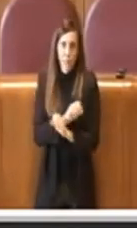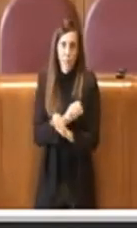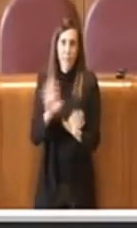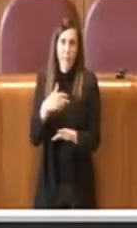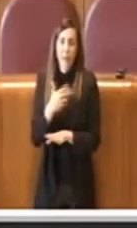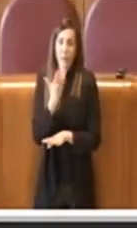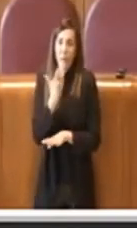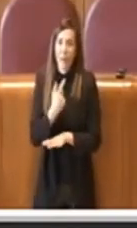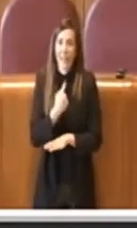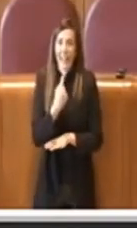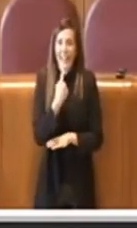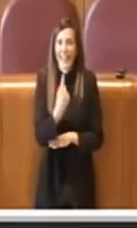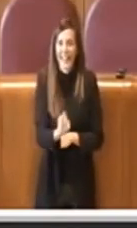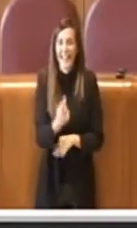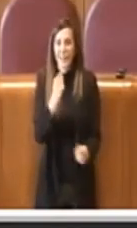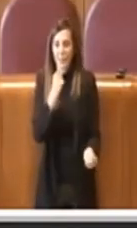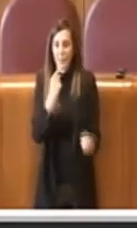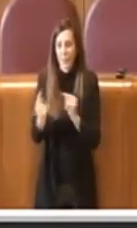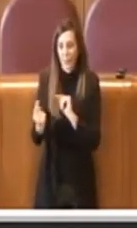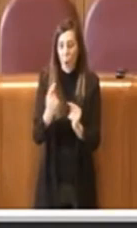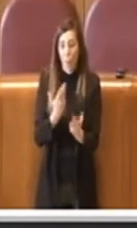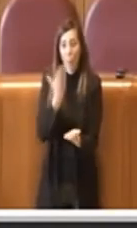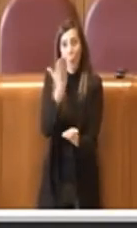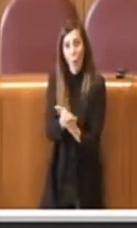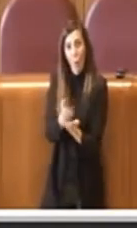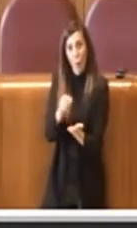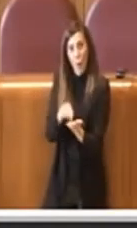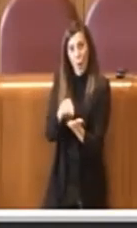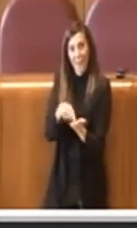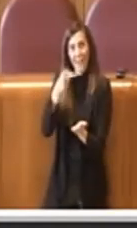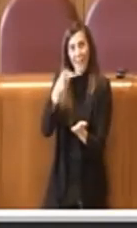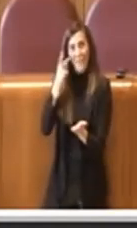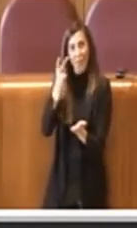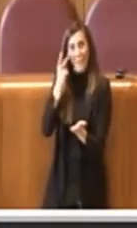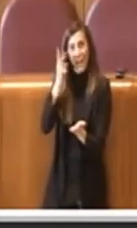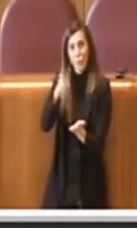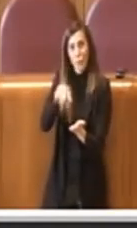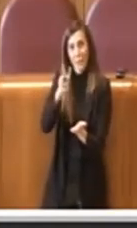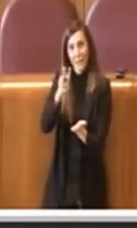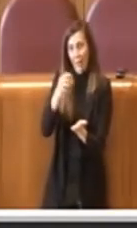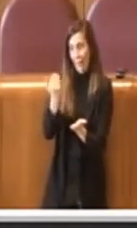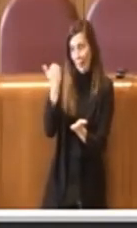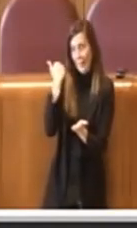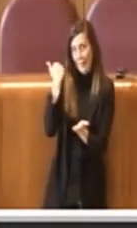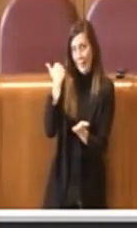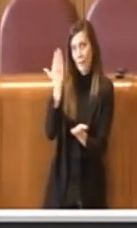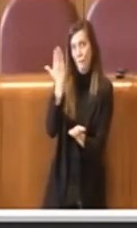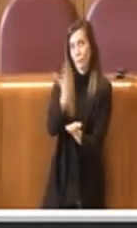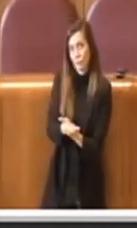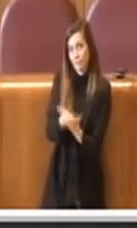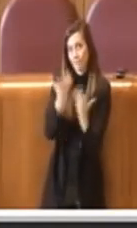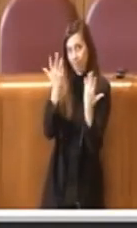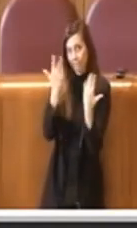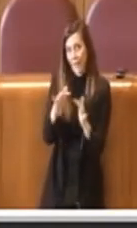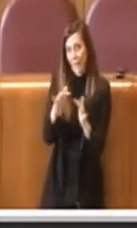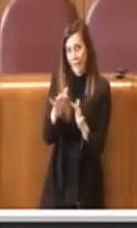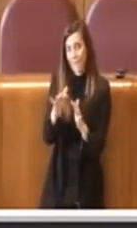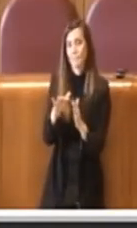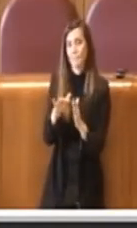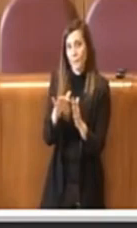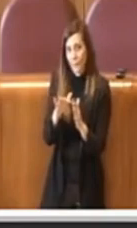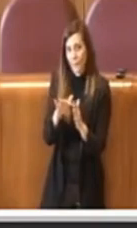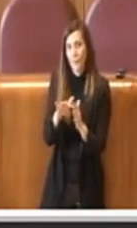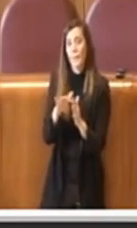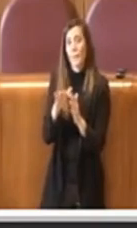che le interlocuzioni, questa proposta è stata depositata nel febbraio del 2020 e sono ovviamente